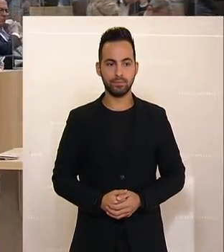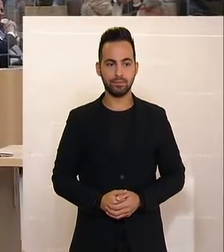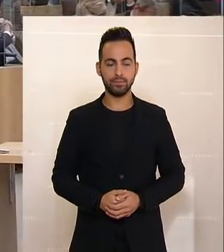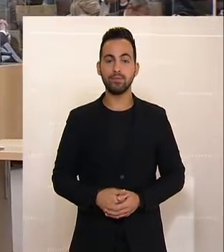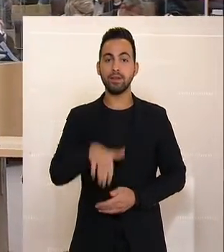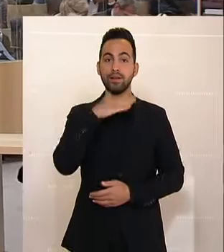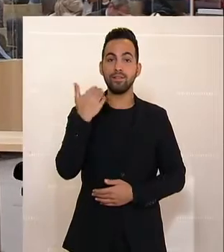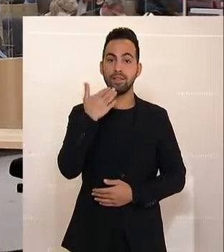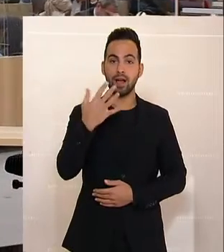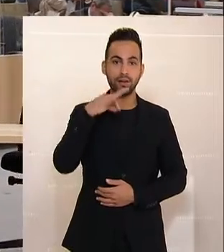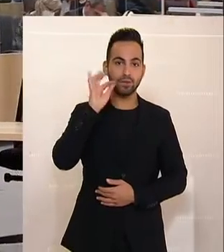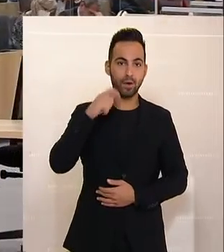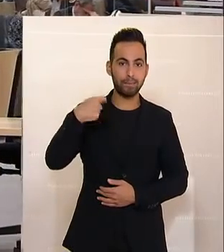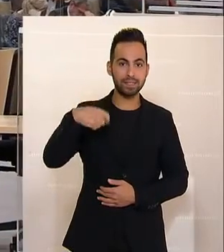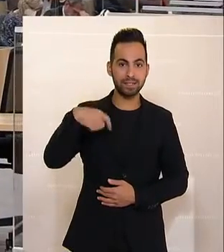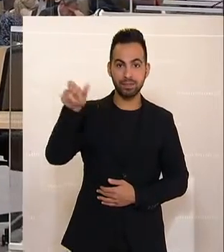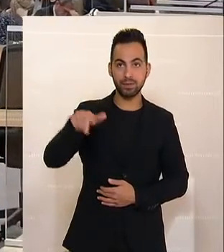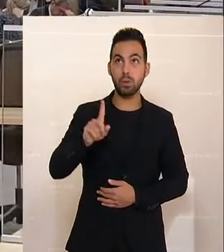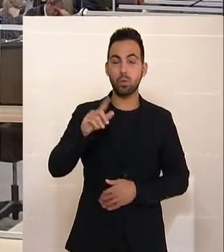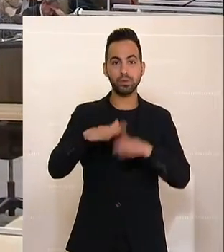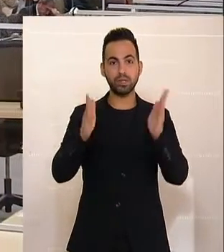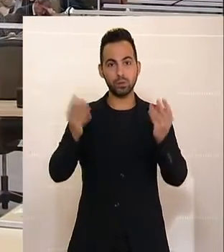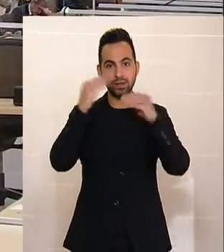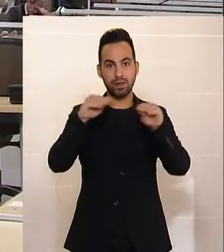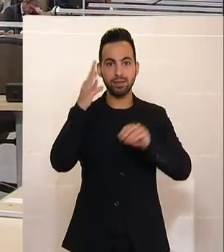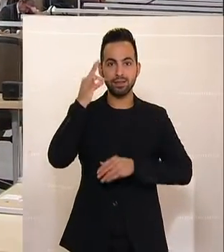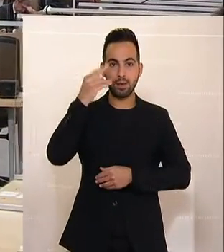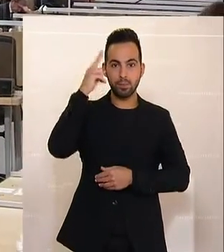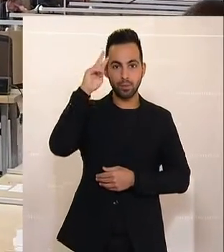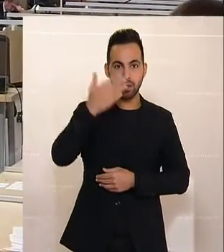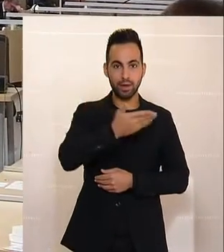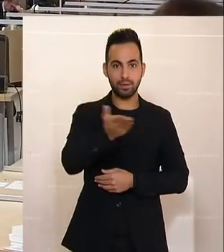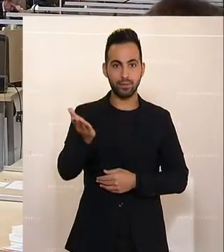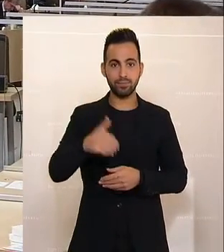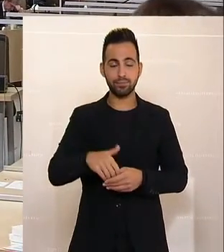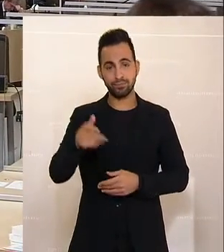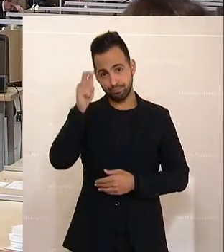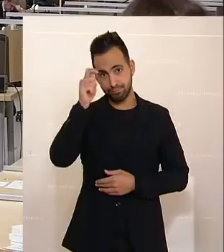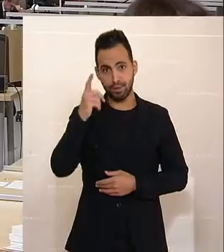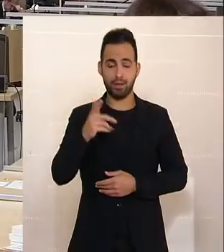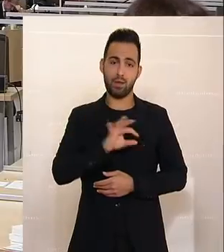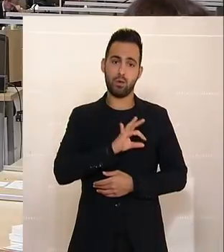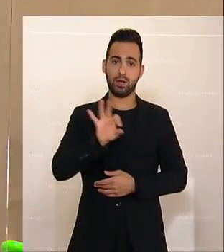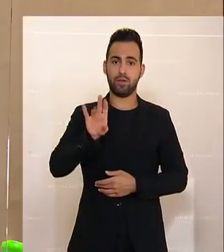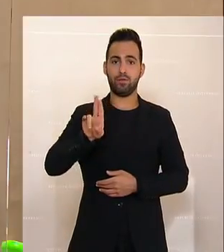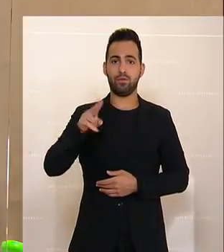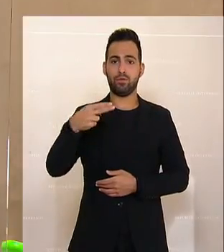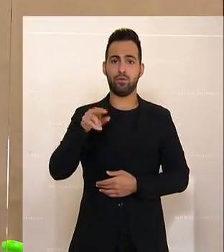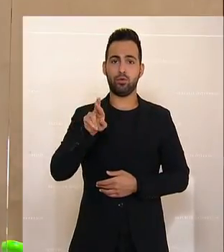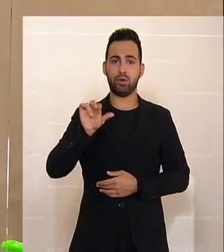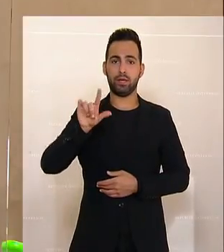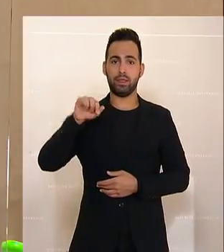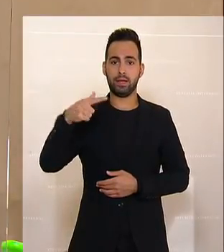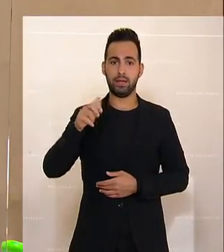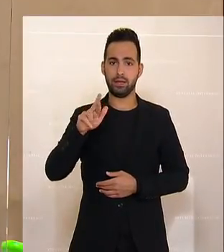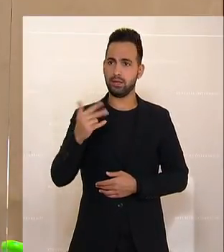Vielen Dank, Frau Präsidentin, hohes Haus, sehr geehrte Damen und Herren, werte Herr Kollege Führlinger, also jetzt haben Sie